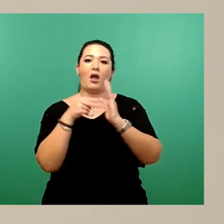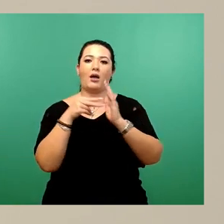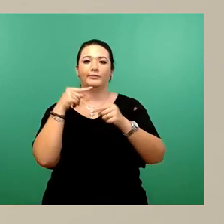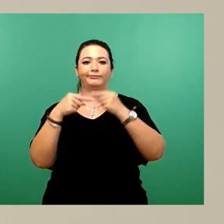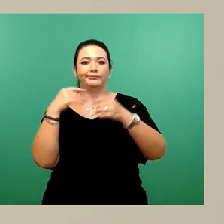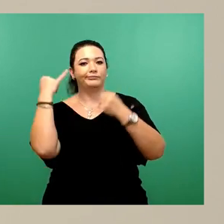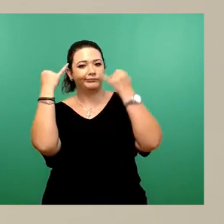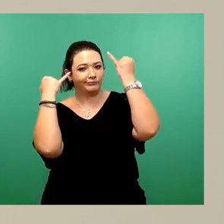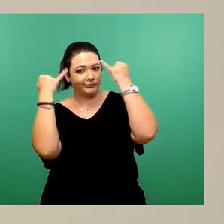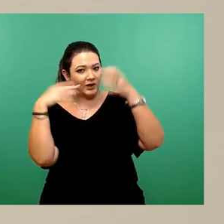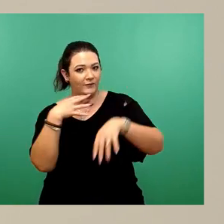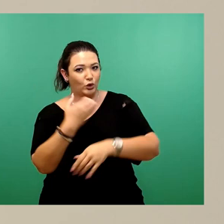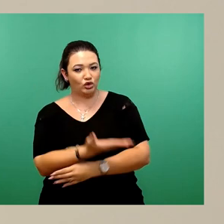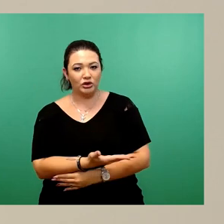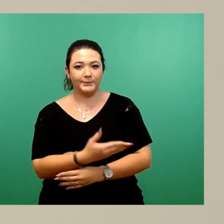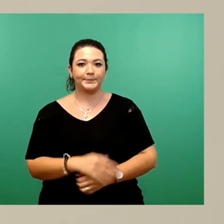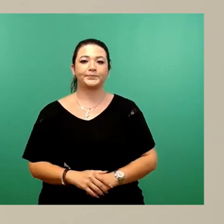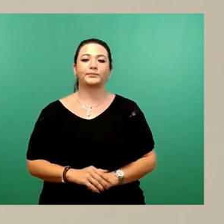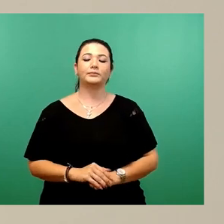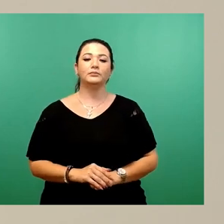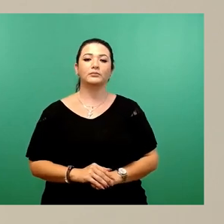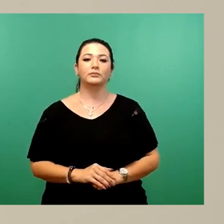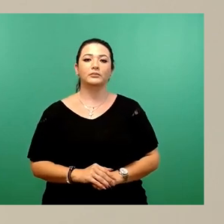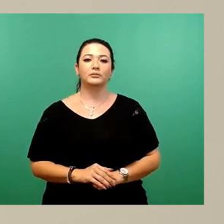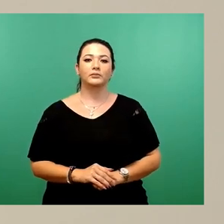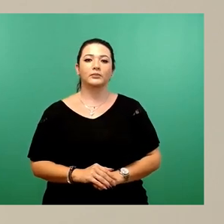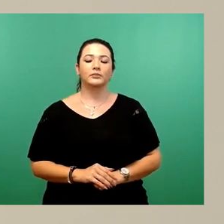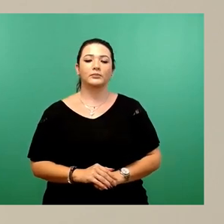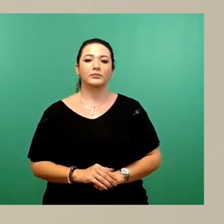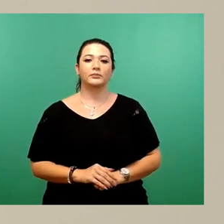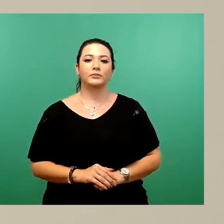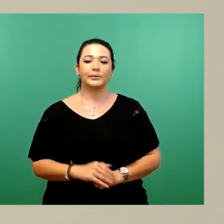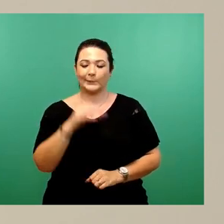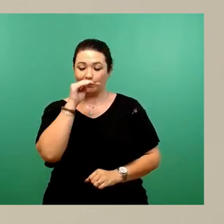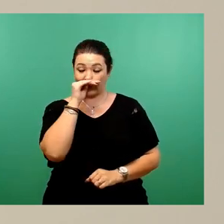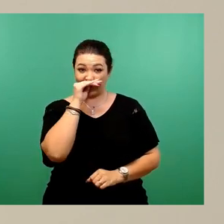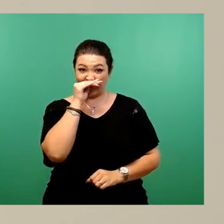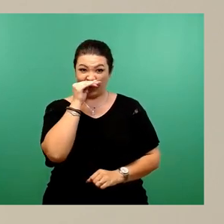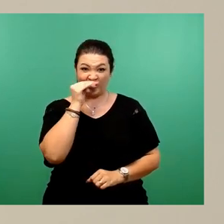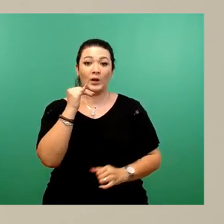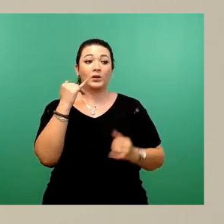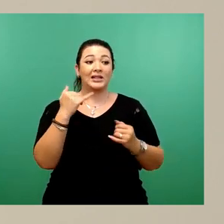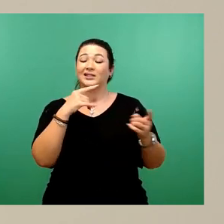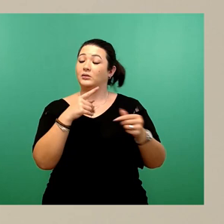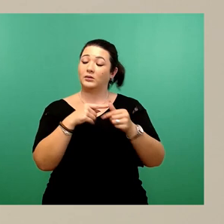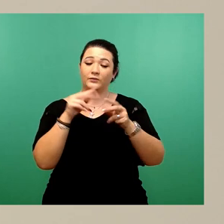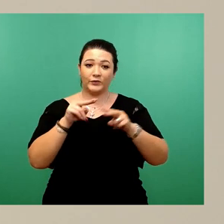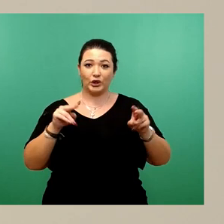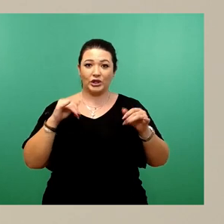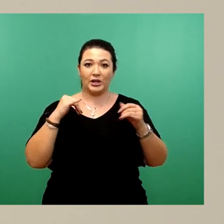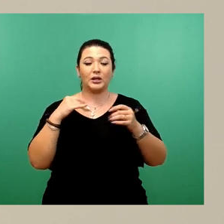die entsprechenden Überlegungen sollen eben die Arbeitung eines Bauantrags